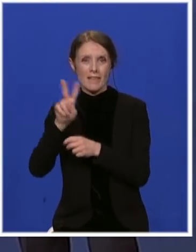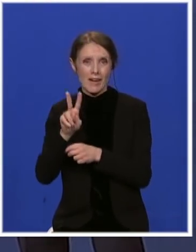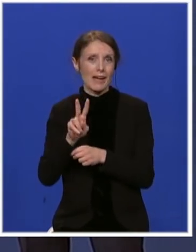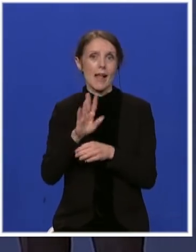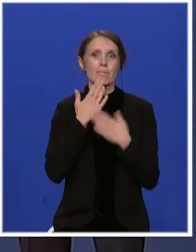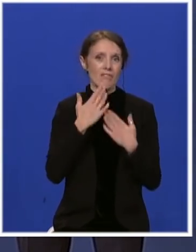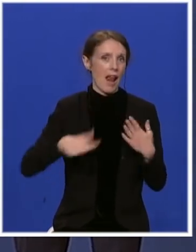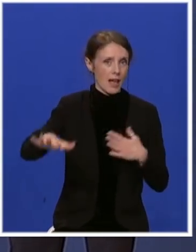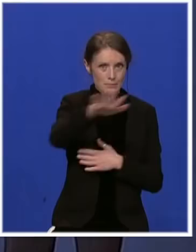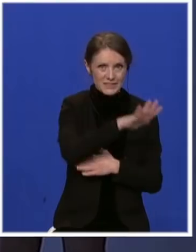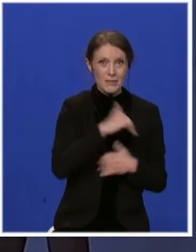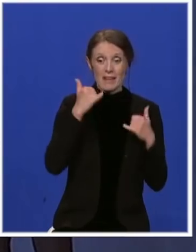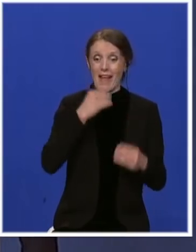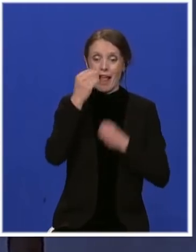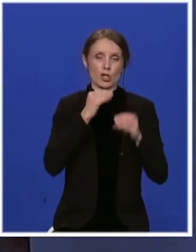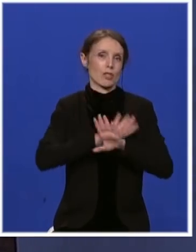današnje obraćenje završeno.